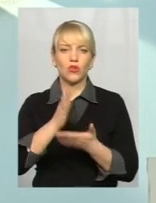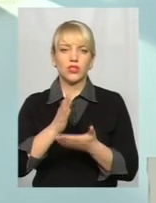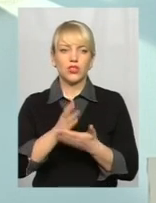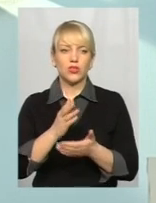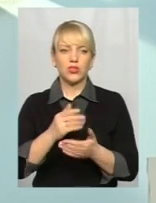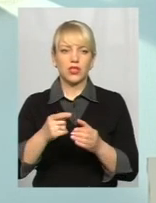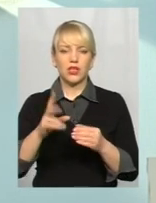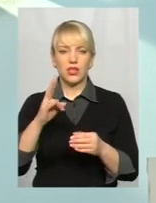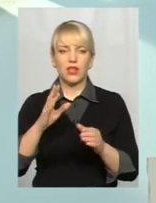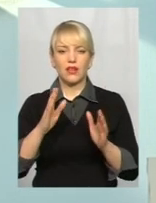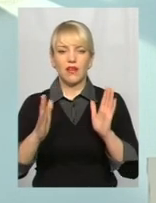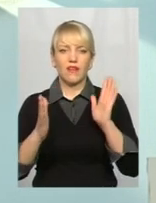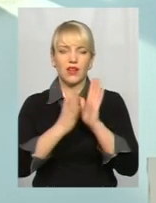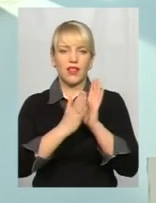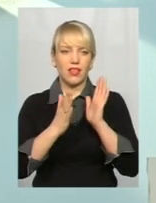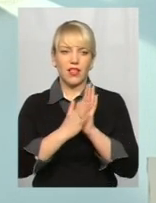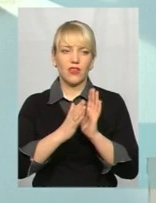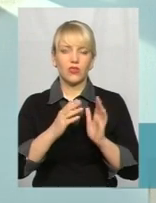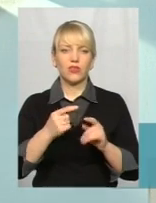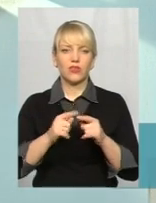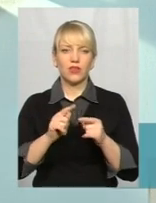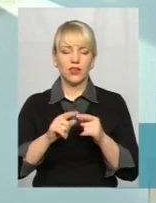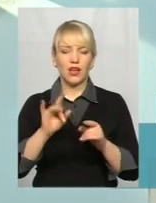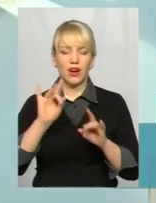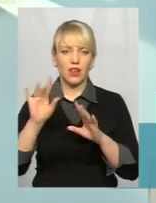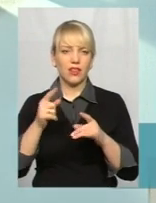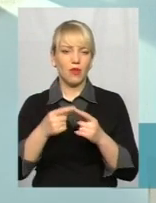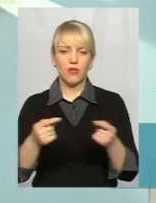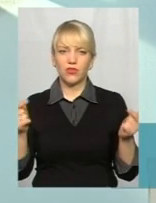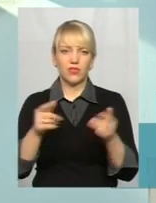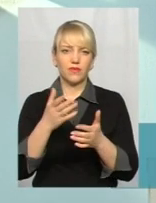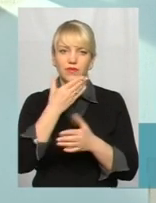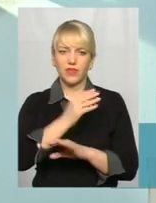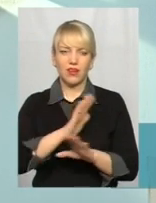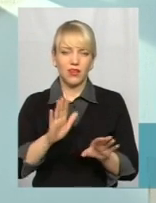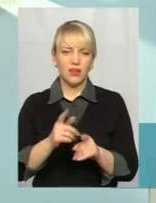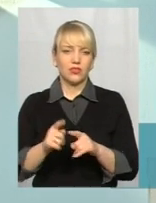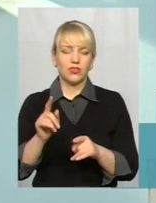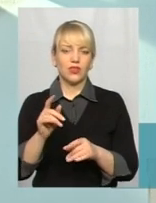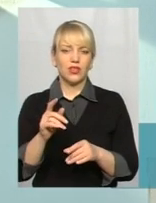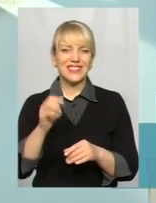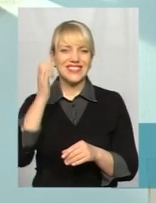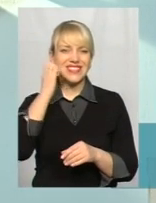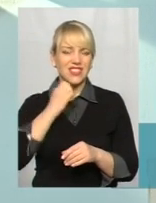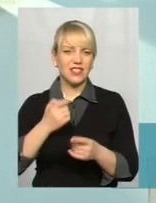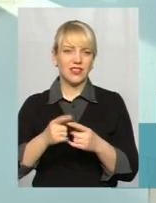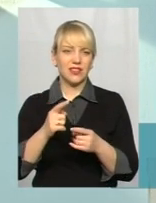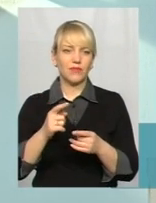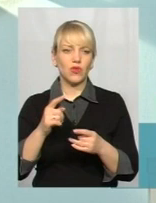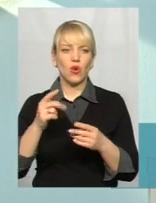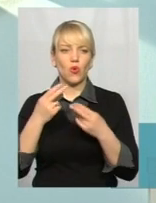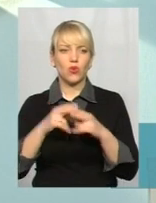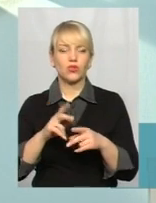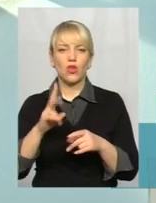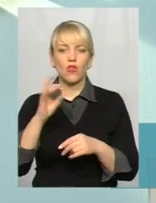на фанері ще клеють цю зовнішню рекламу, вона не відповідає ніякому зовнішньому вигляду, морально застаріла конструкція, але власнику цієї